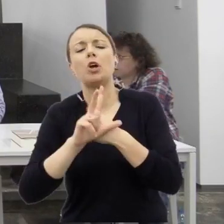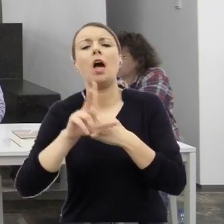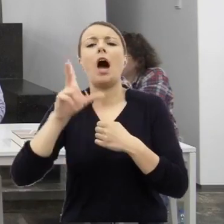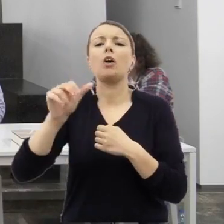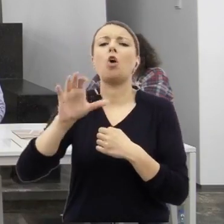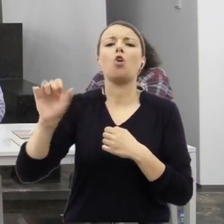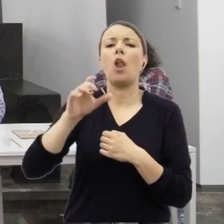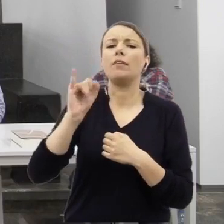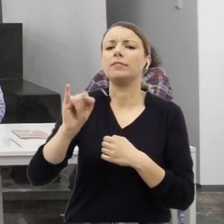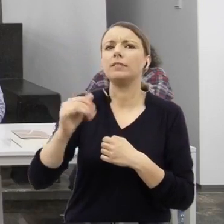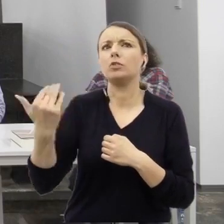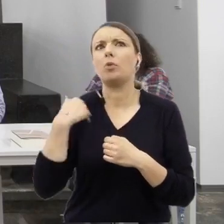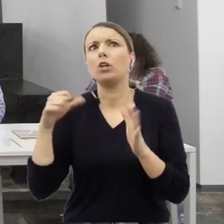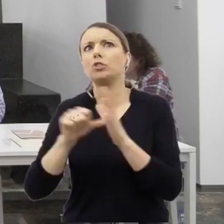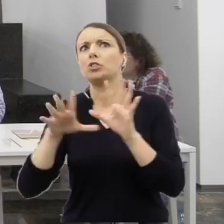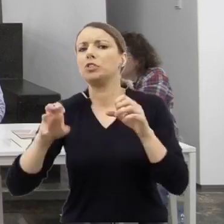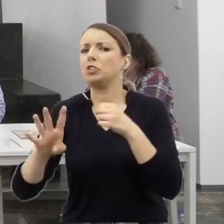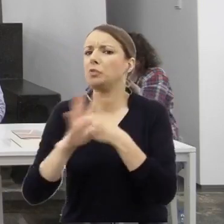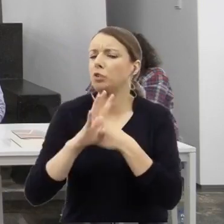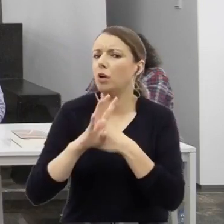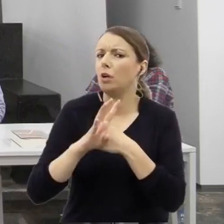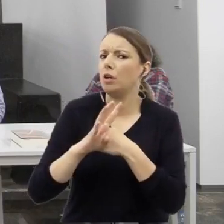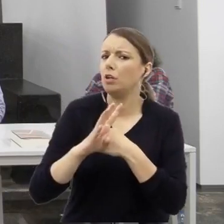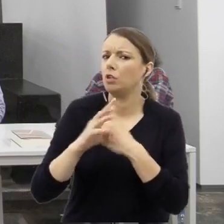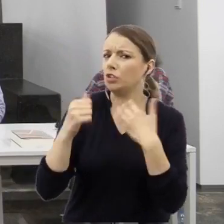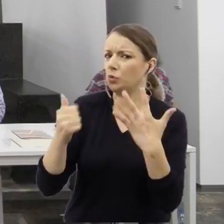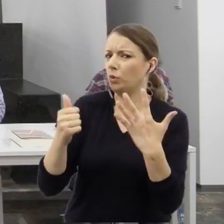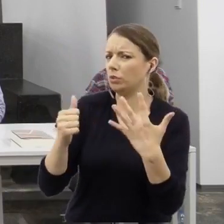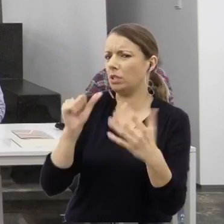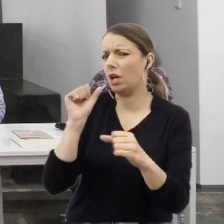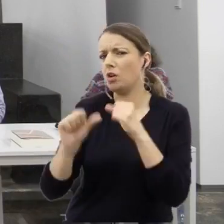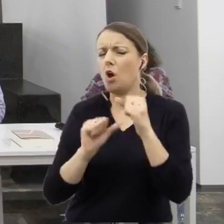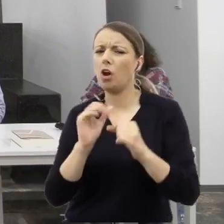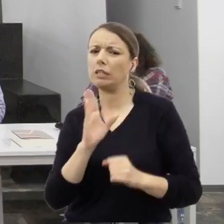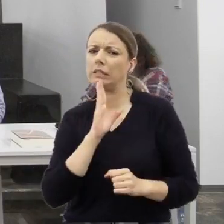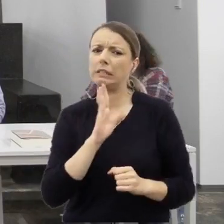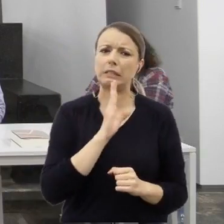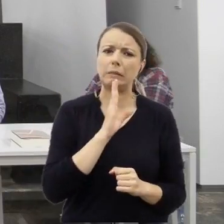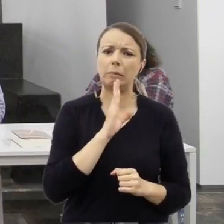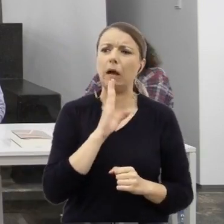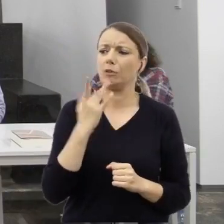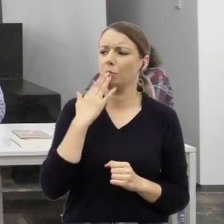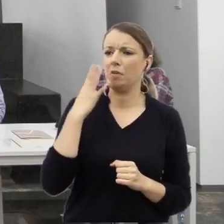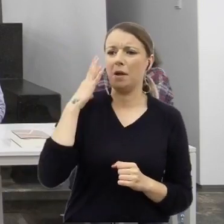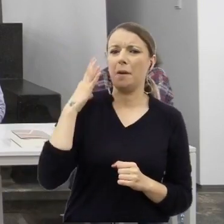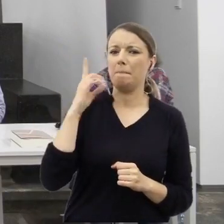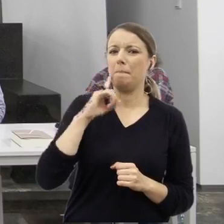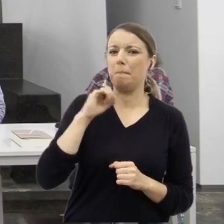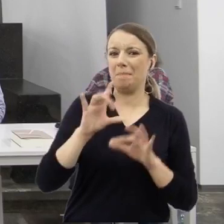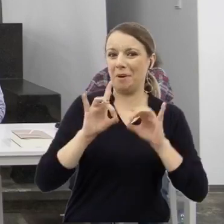ukazało w dziewięćdziesiąty szósty, mówi tutaj pan profesor, więc